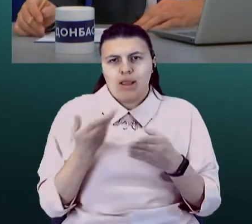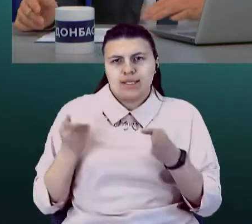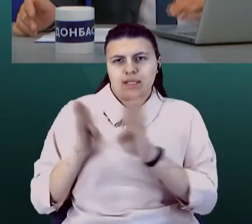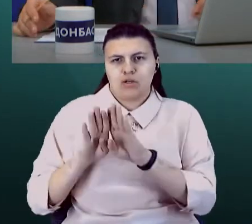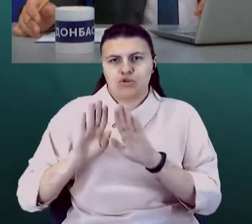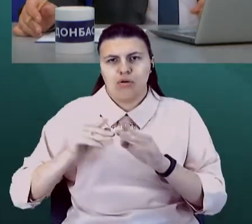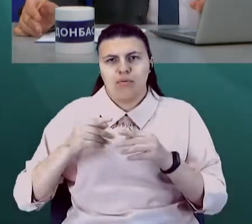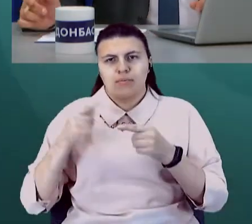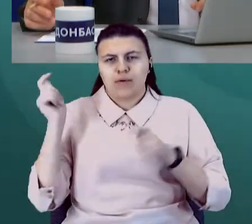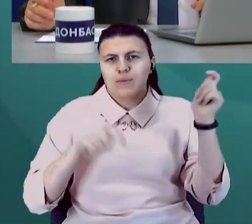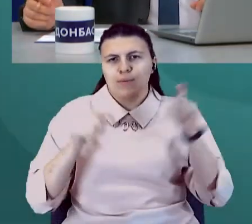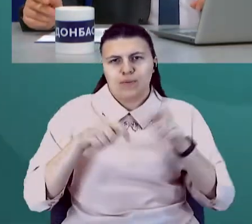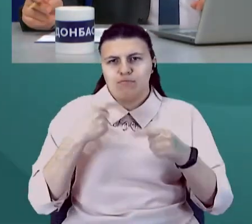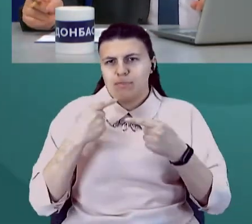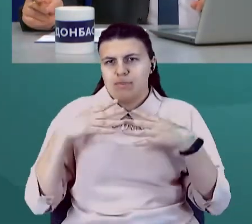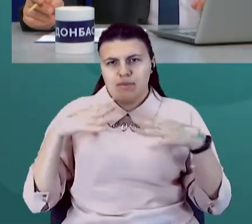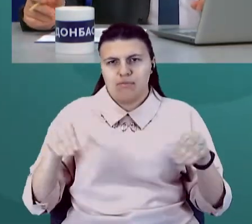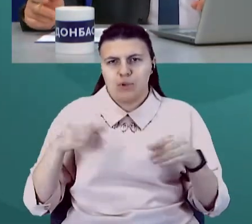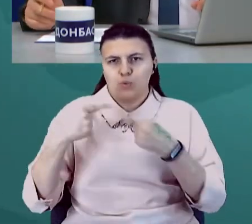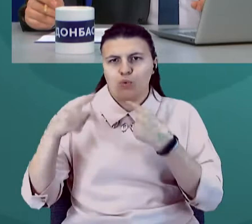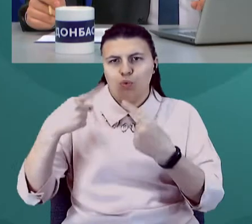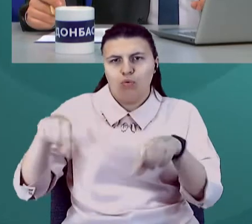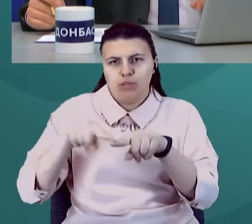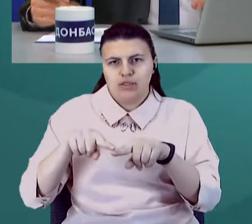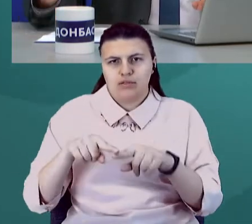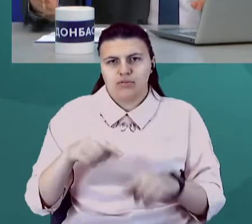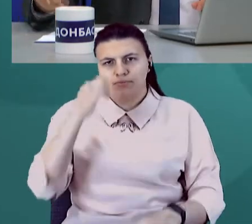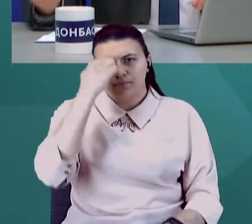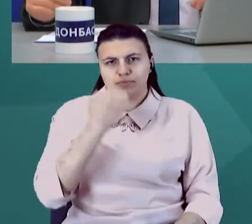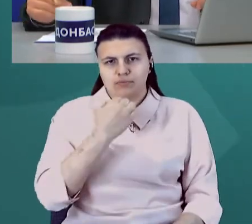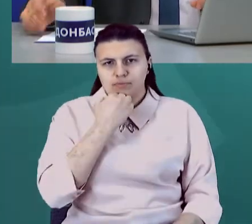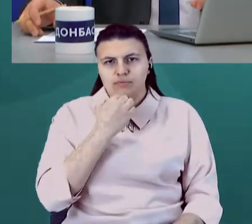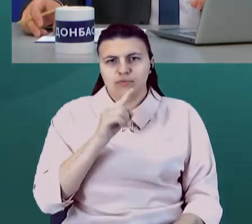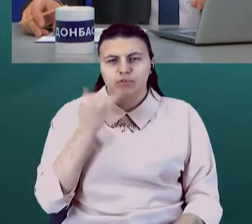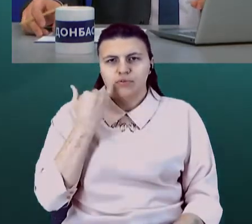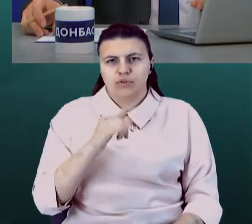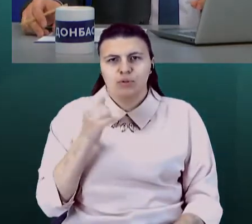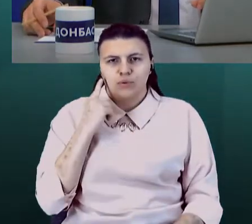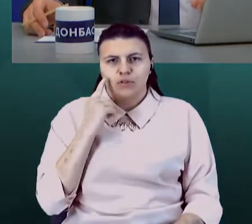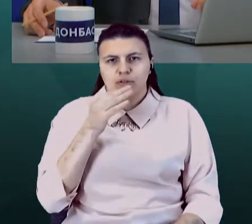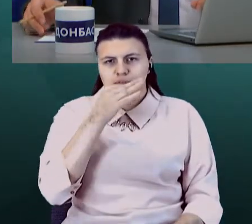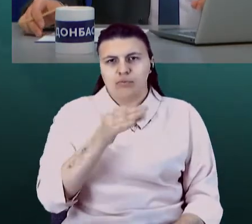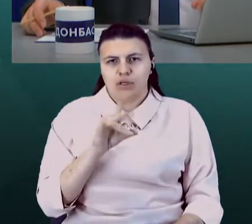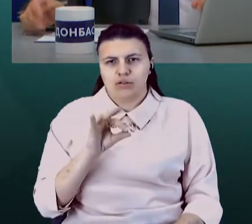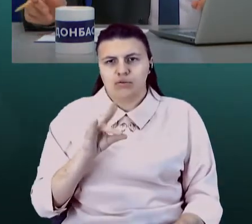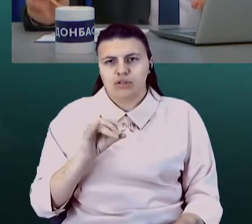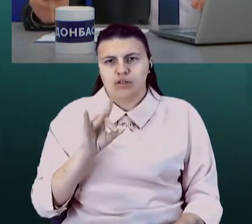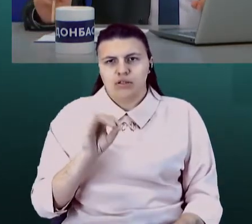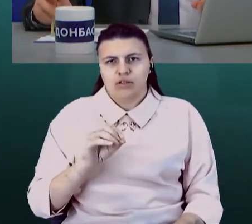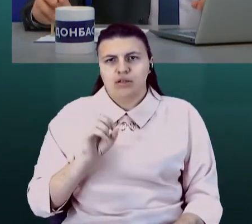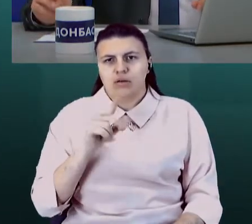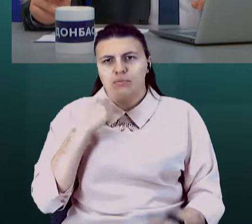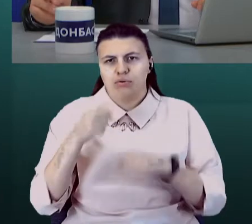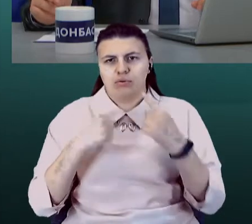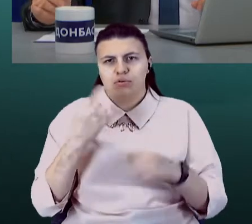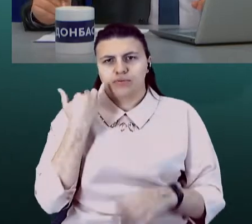Почули вас, Леонід Федорович. Дякуємо за те, що зателефонували. Слухайте відповідь. Ну що скажете тут, пане Олександре, як прокоментуєте дзвінок